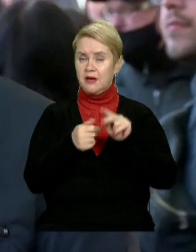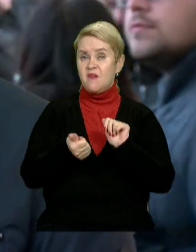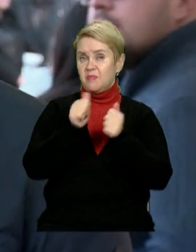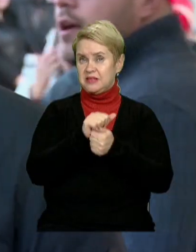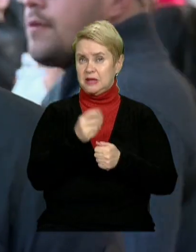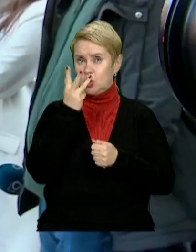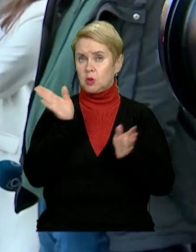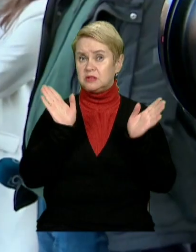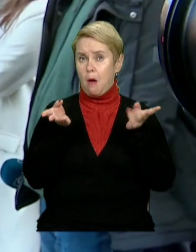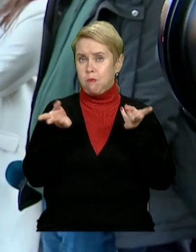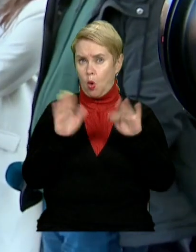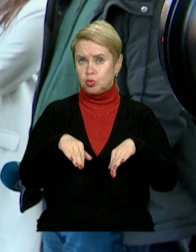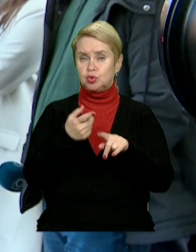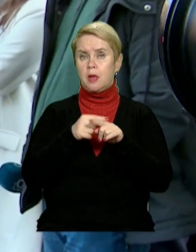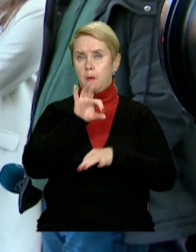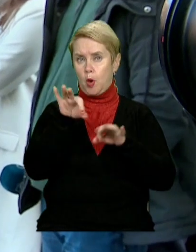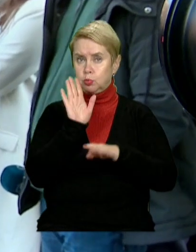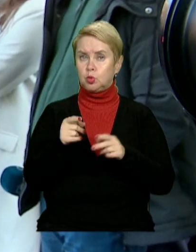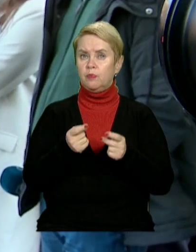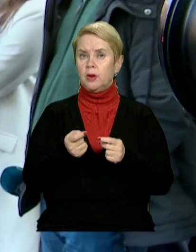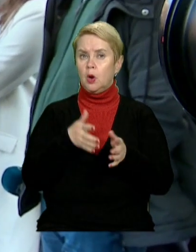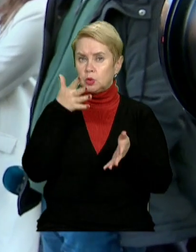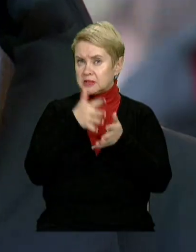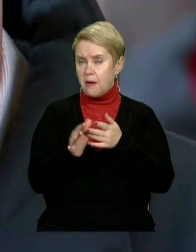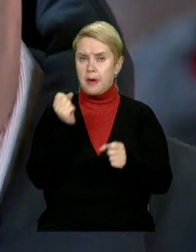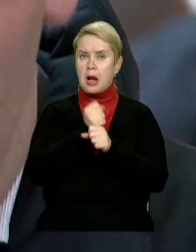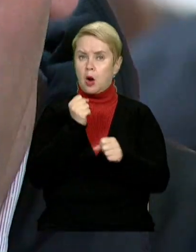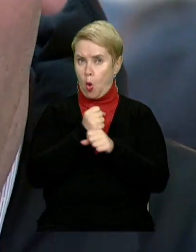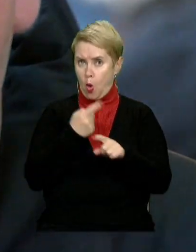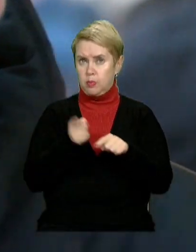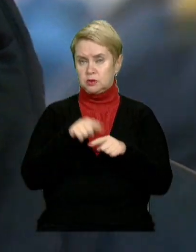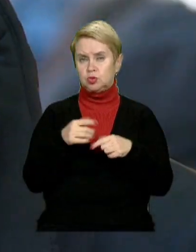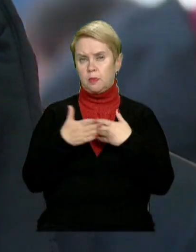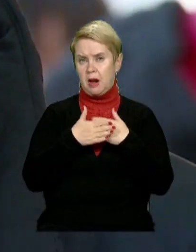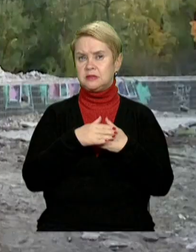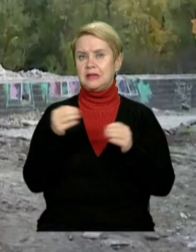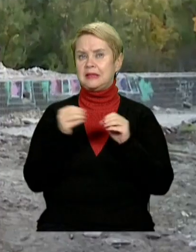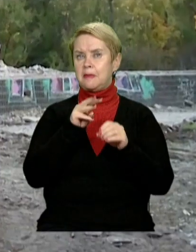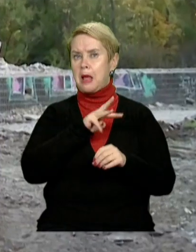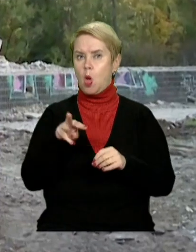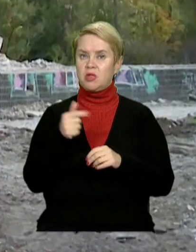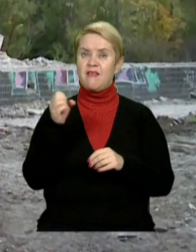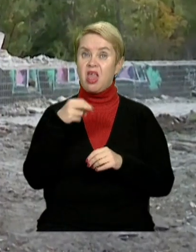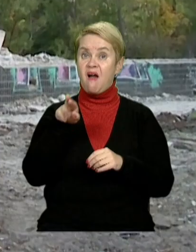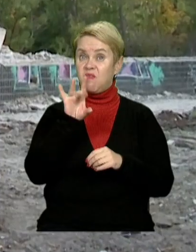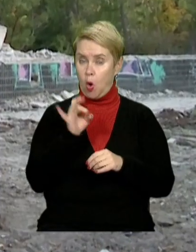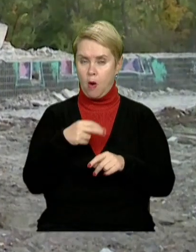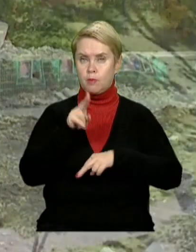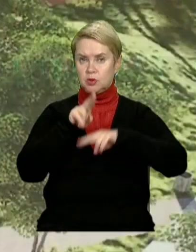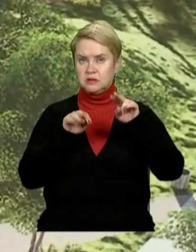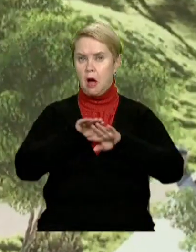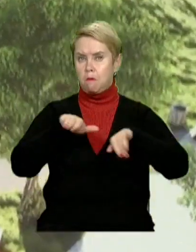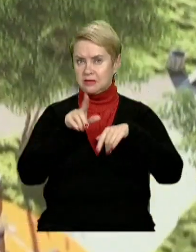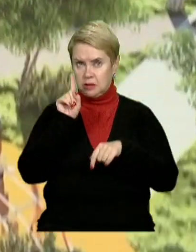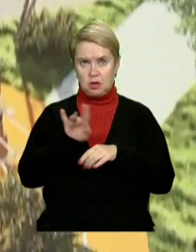замість цих трьох заброшок. Проєкт ще буде удосконалюватись та перероблюватись. Приблизна вартість його 10 мільйонів євро. Будівництво